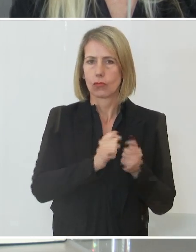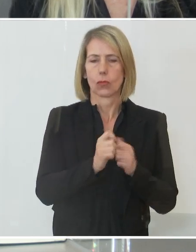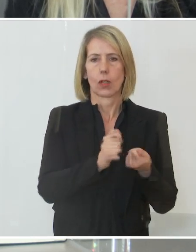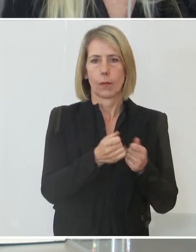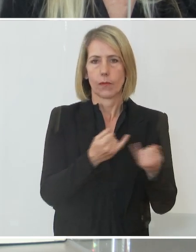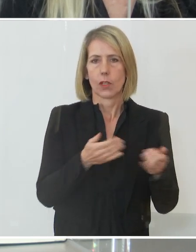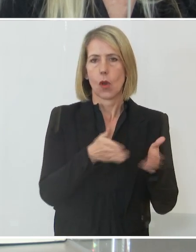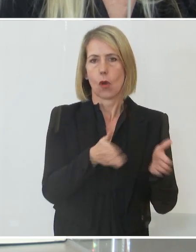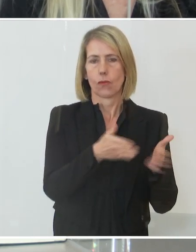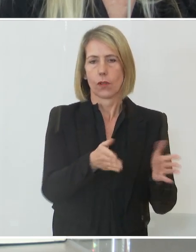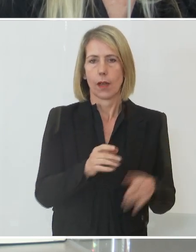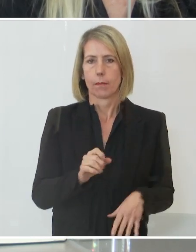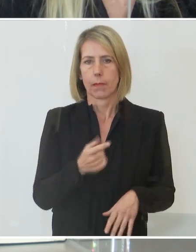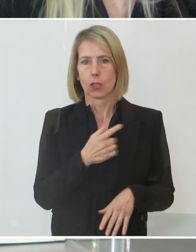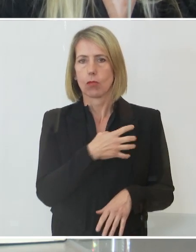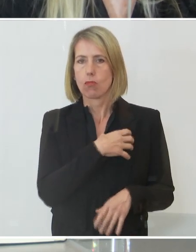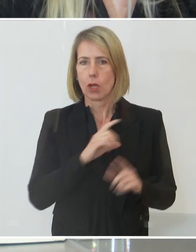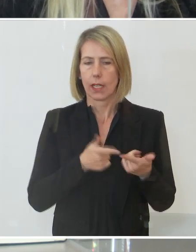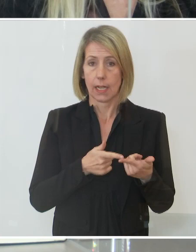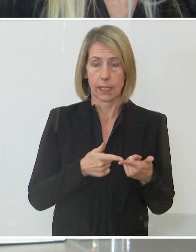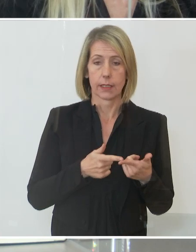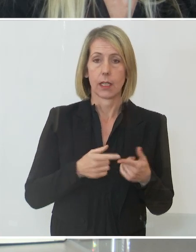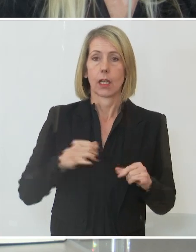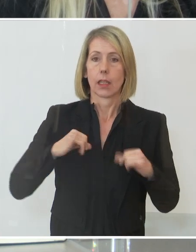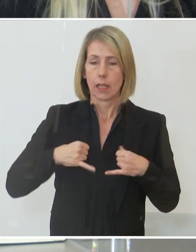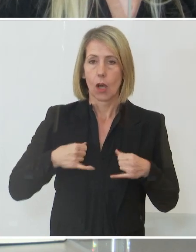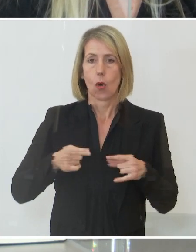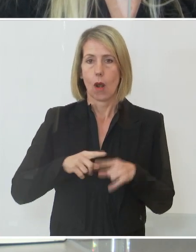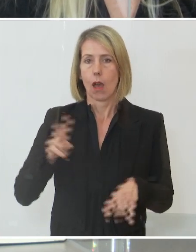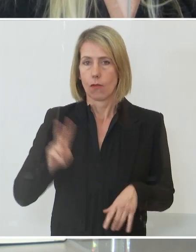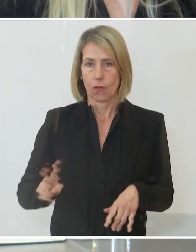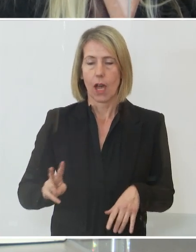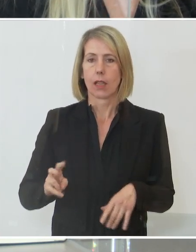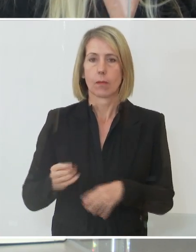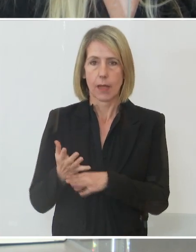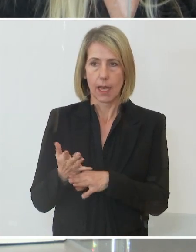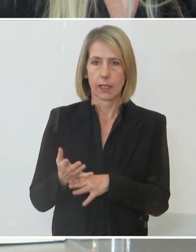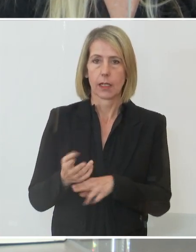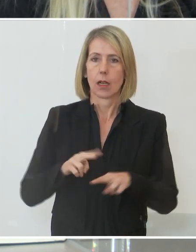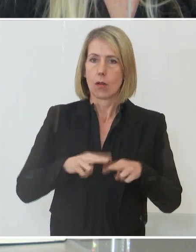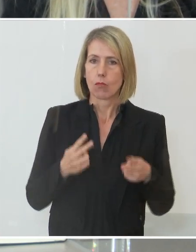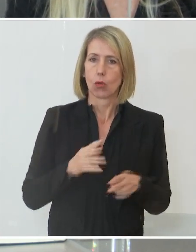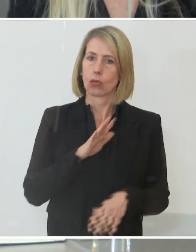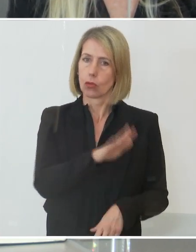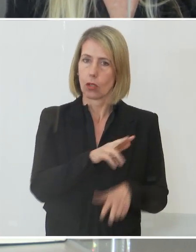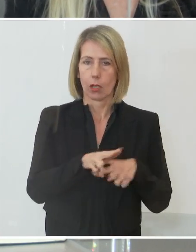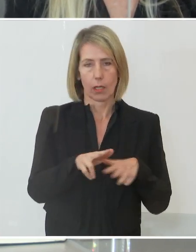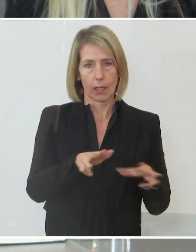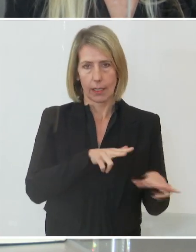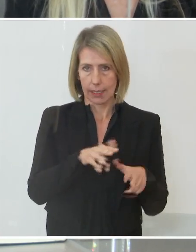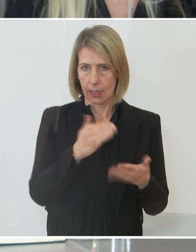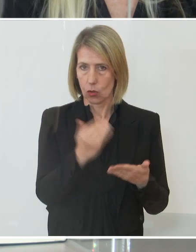Burgenland vor Arlberg und Tirol wird diese Regelung des Bundes übernehmen. Das bedeutet